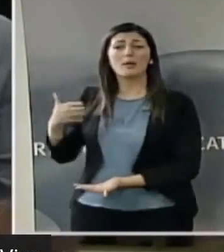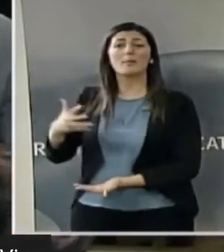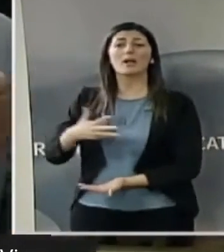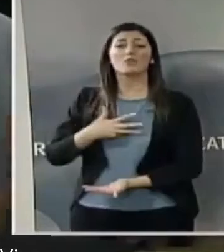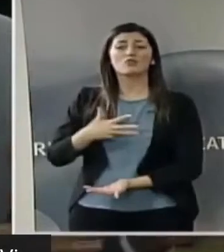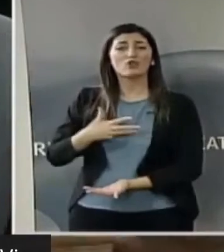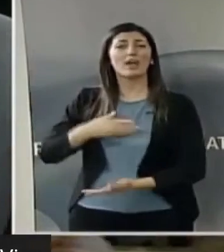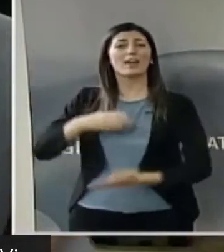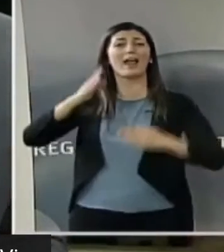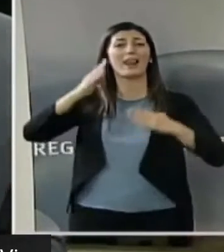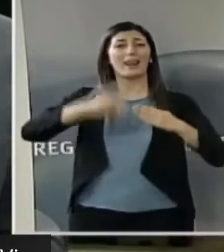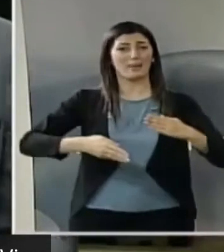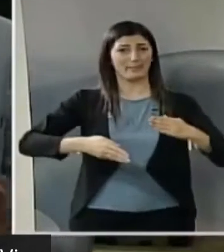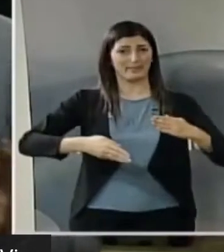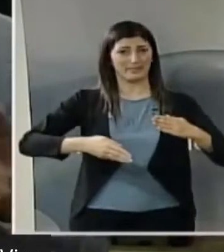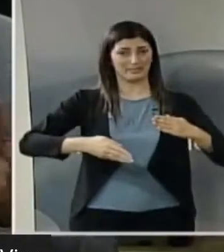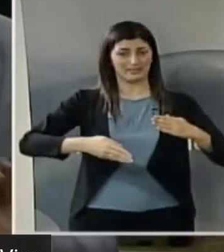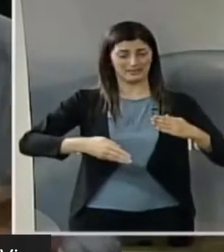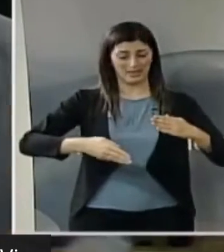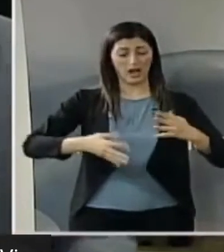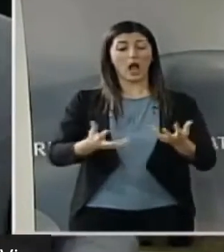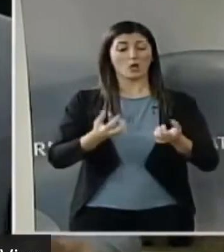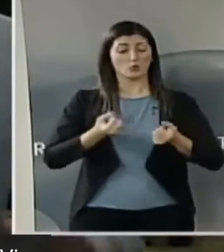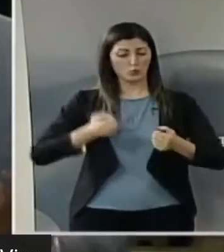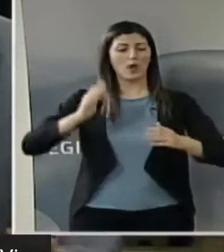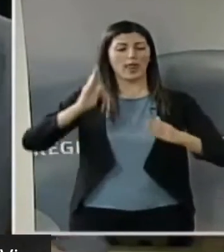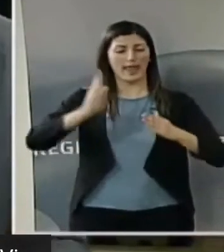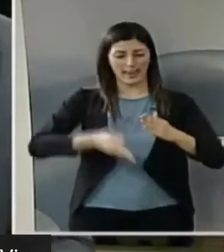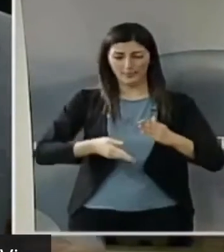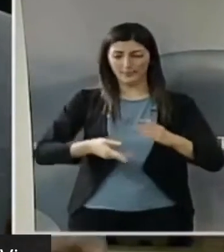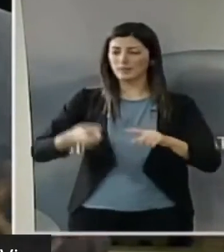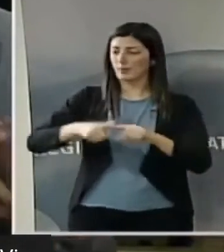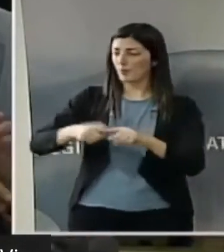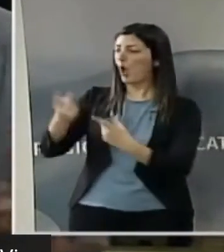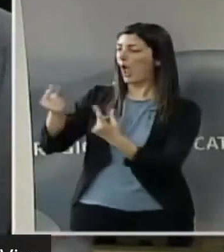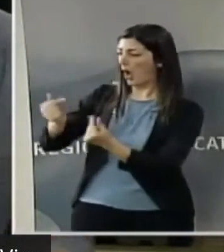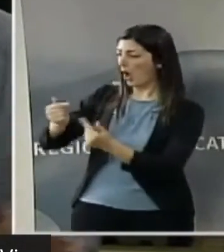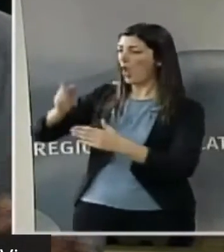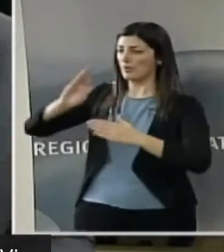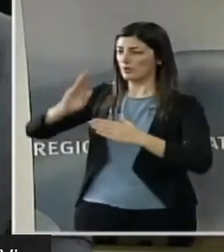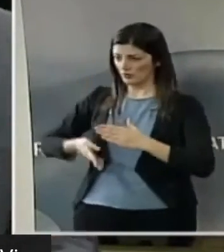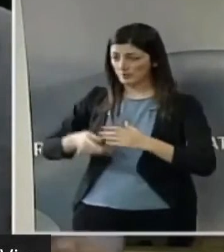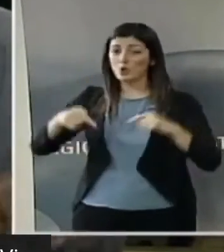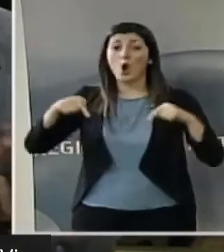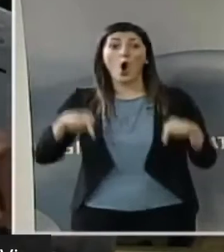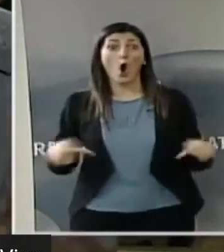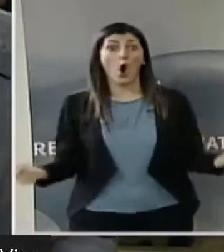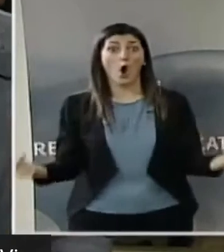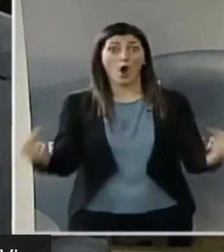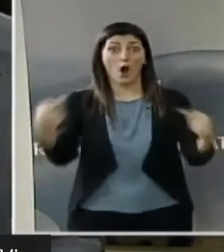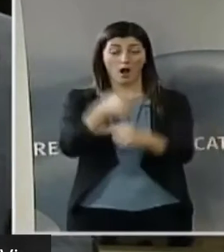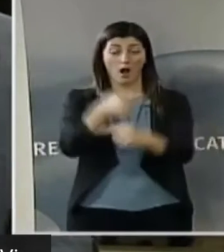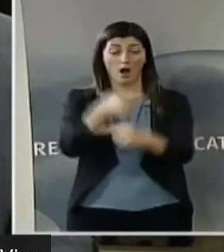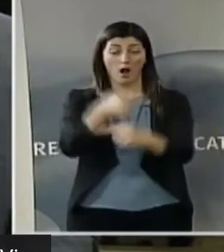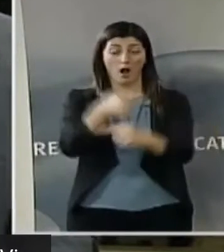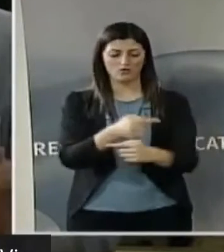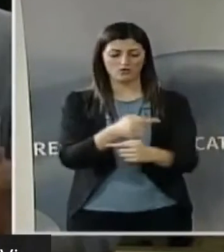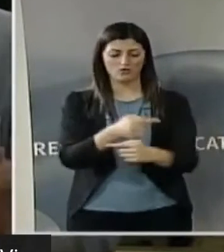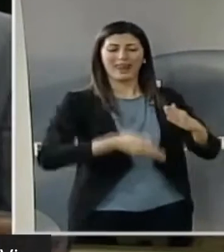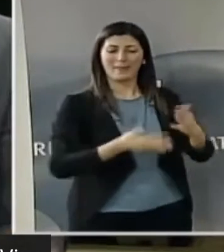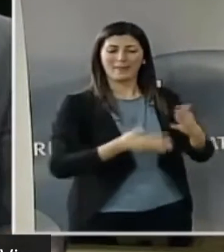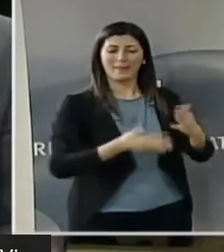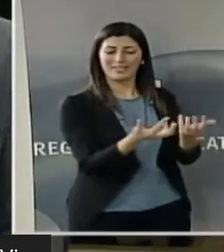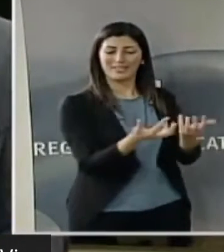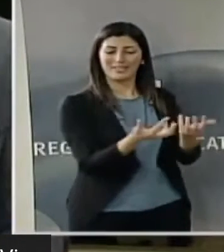anche fuori dal tema. assunzione e altri. Oggi non avete nel limite sanitario. Sarà una seduta ad hoc su di